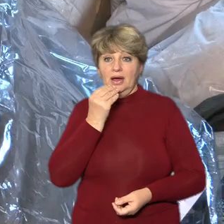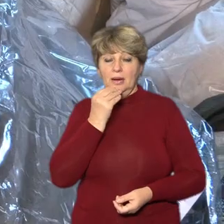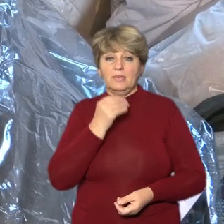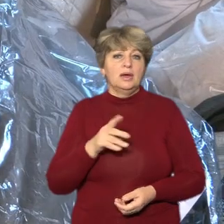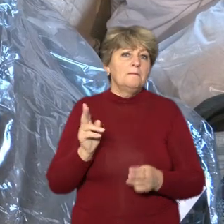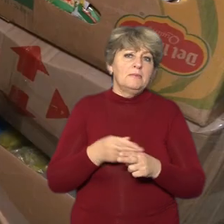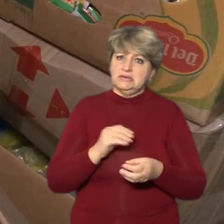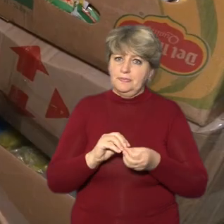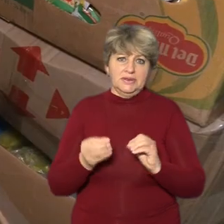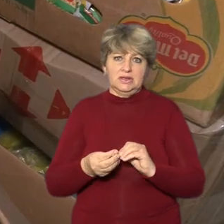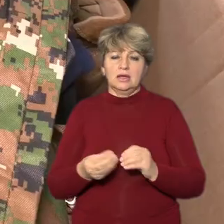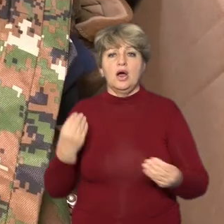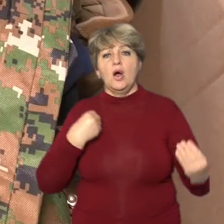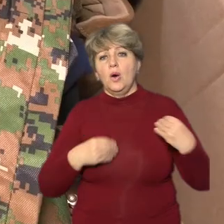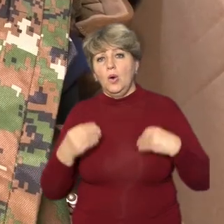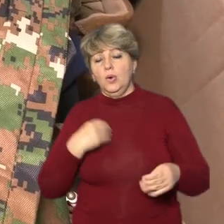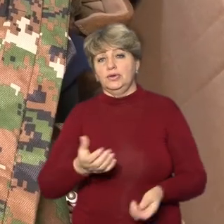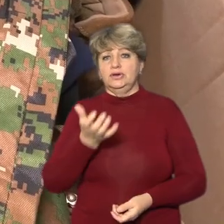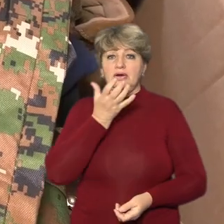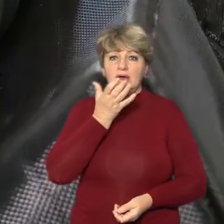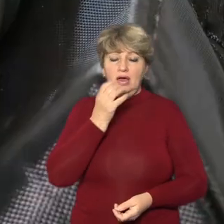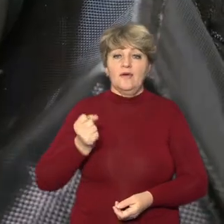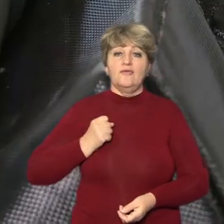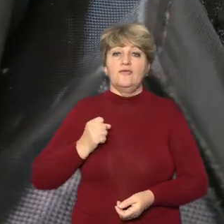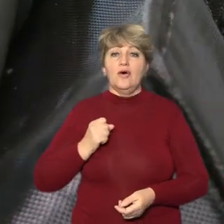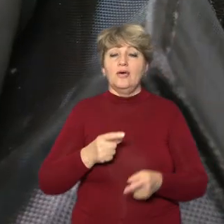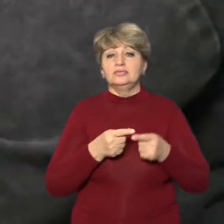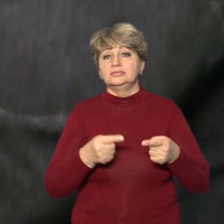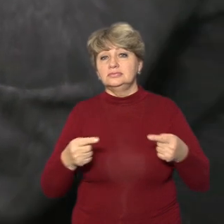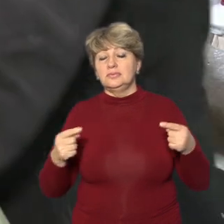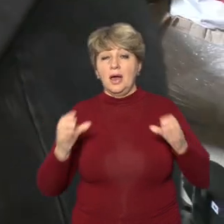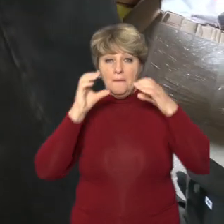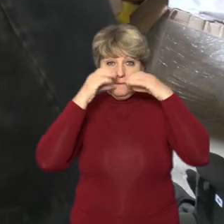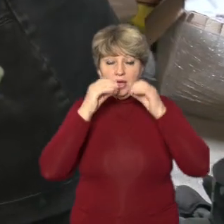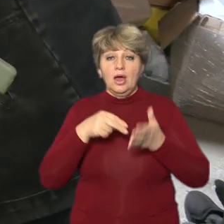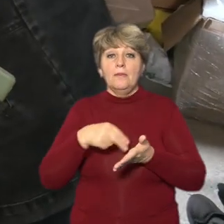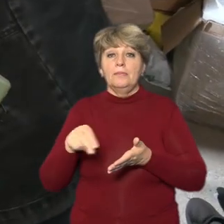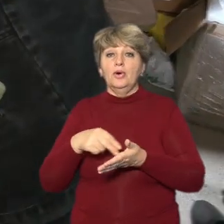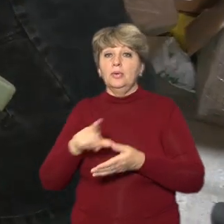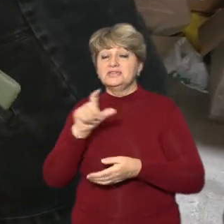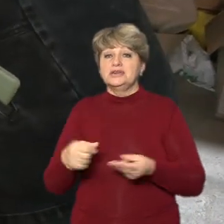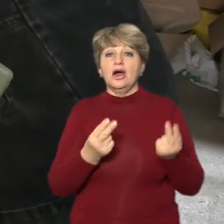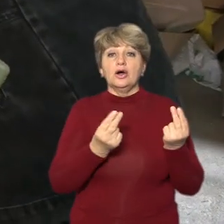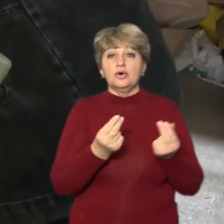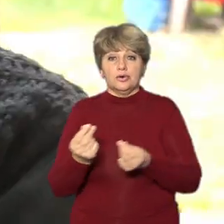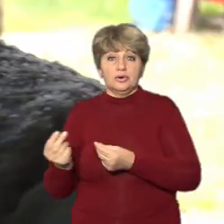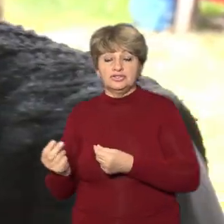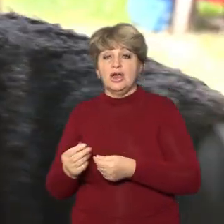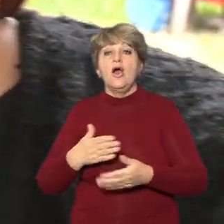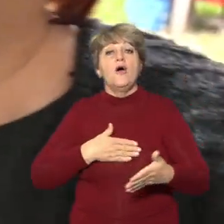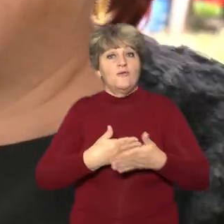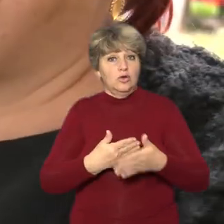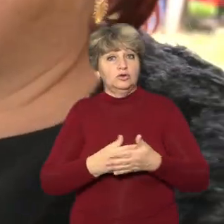без питань. Одяг, їжу та військове спорядження, як туплитоноски чи біноклі, купує за гроші білозірців. Волонтерці довіряють,